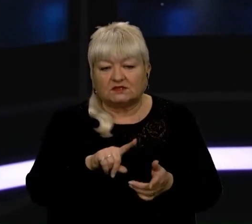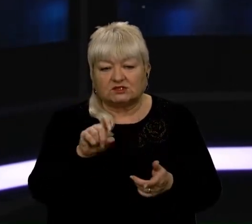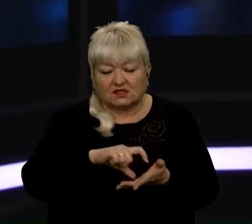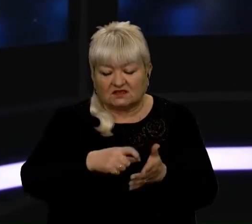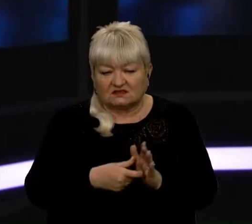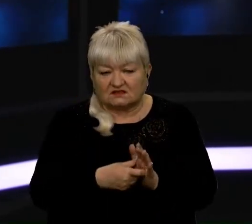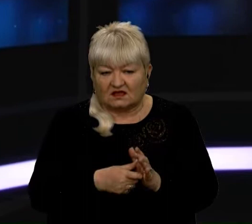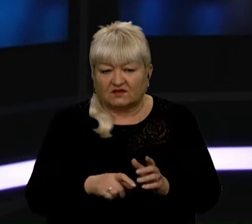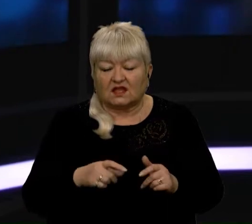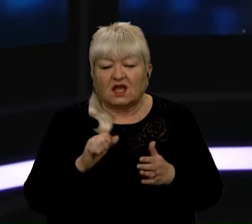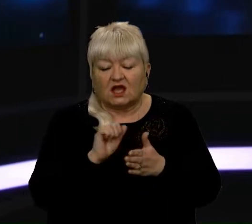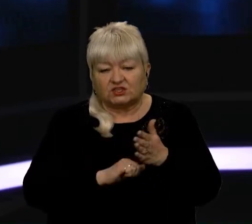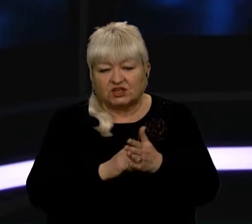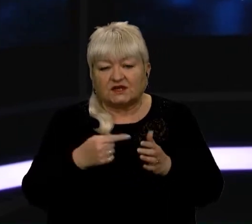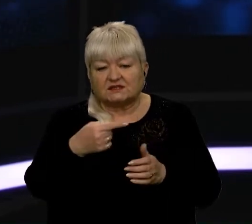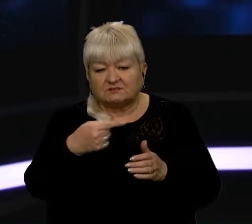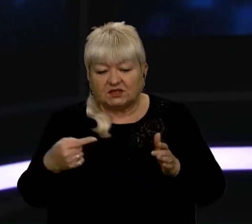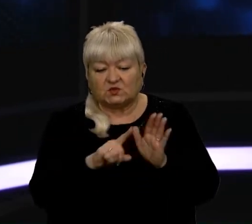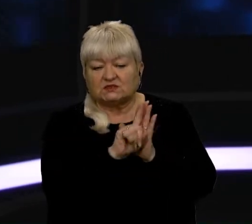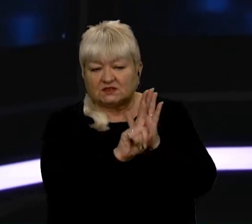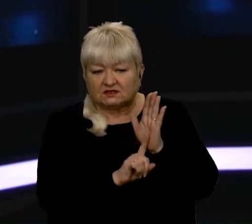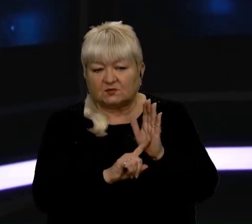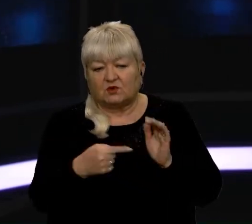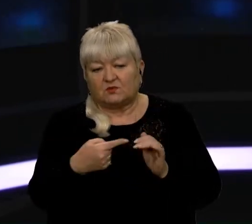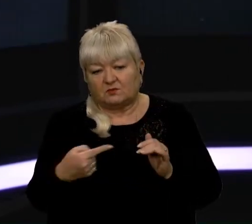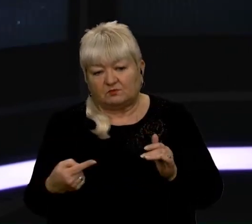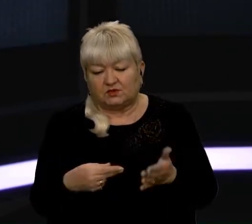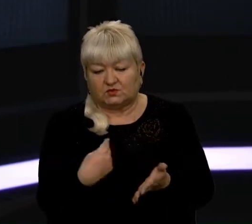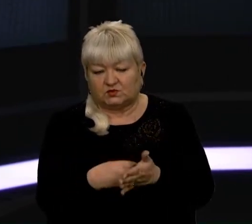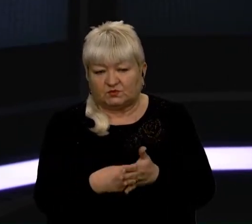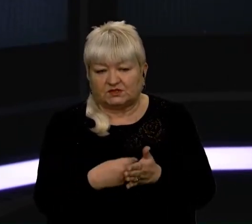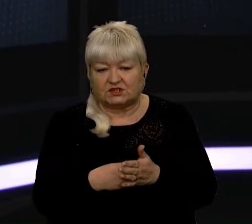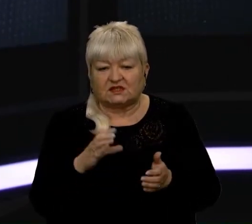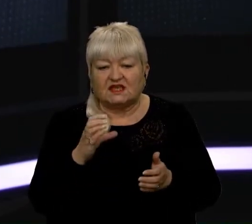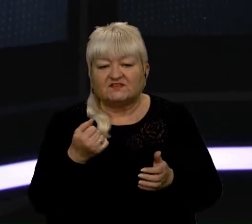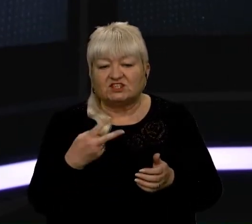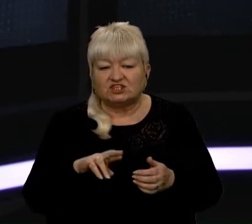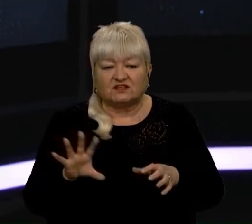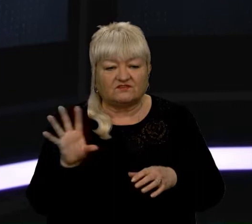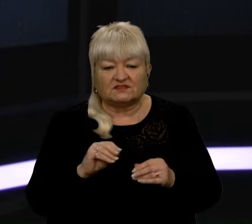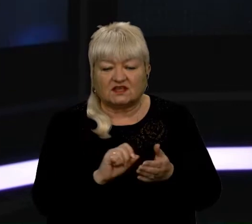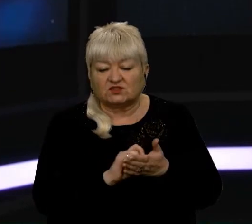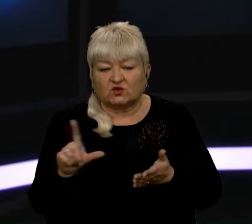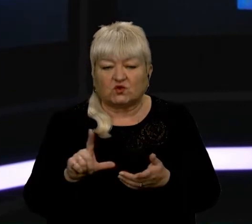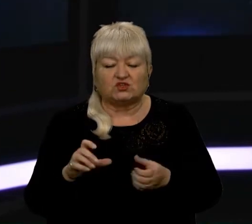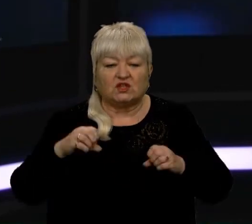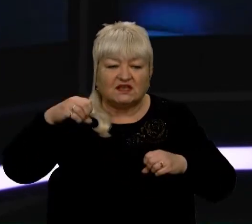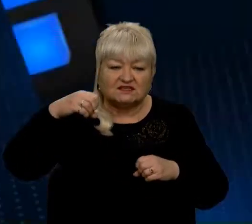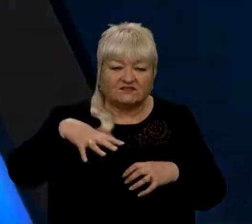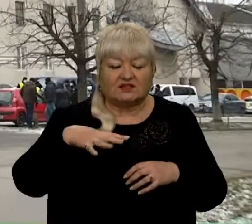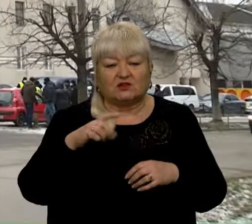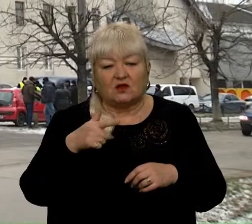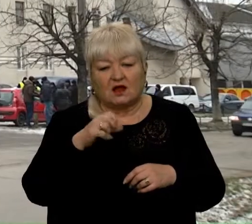мінус на термометрі, мінус і в гаманці, а від січня ж усе здорожчало – і світло, і тепло, і газ.